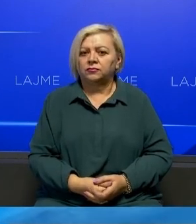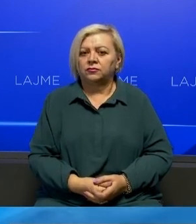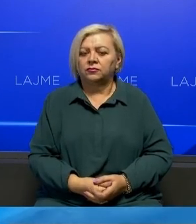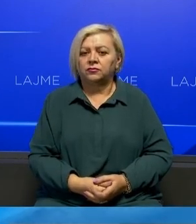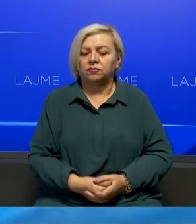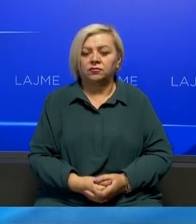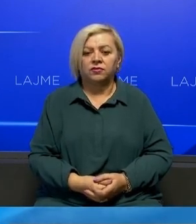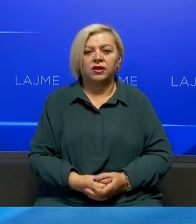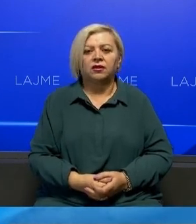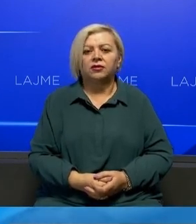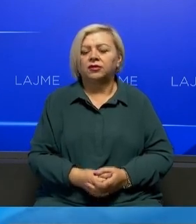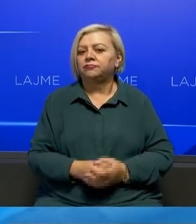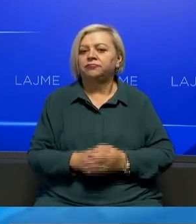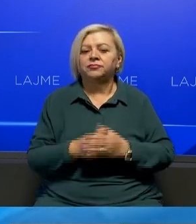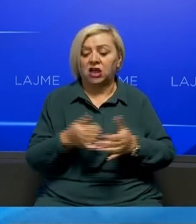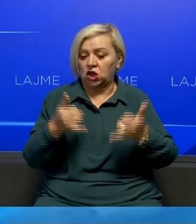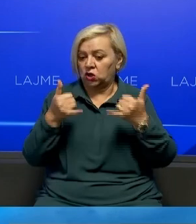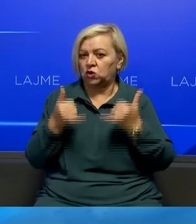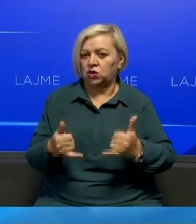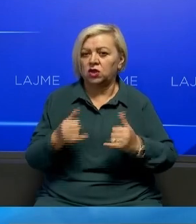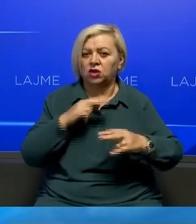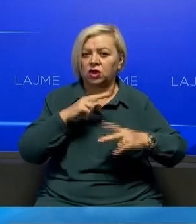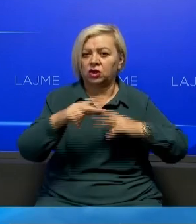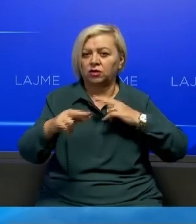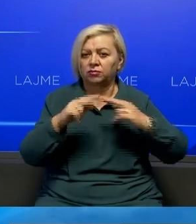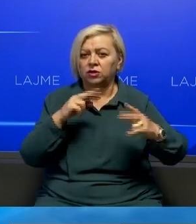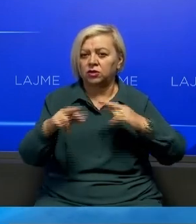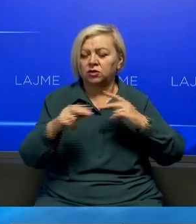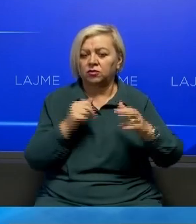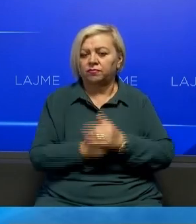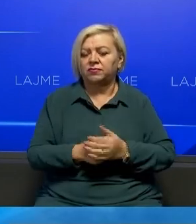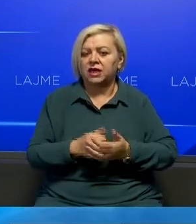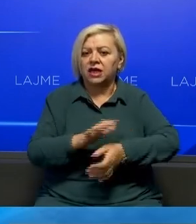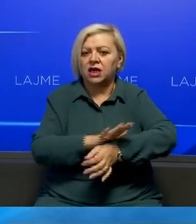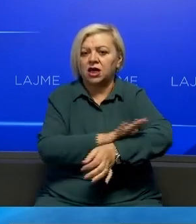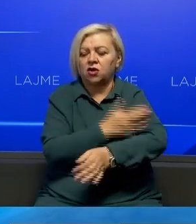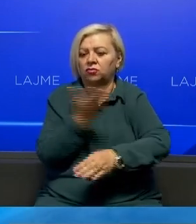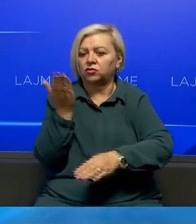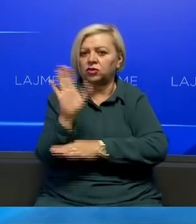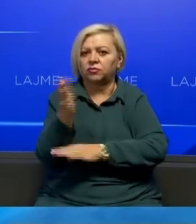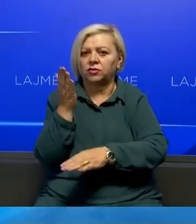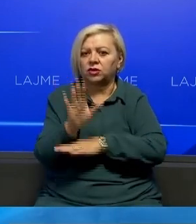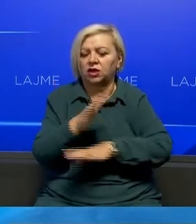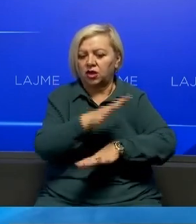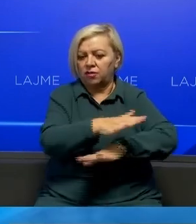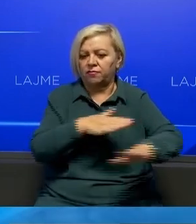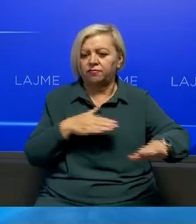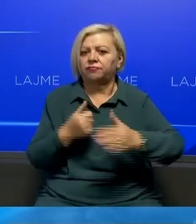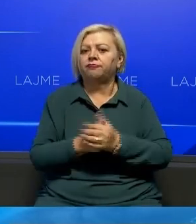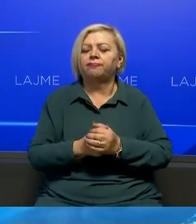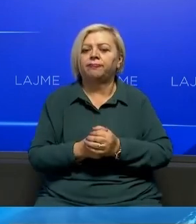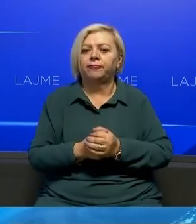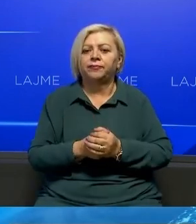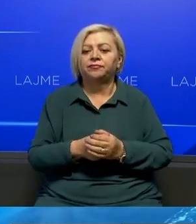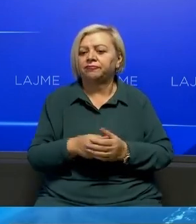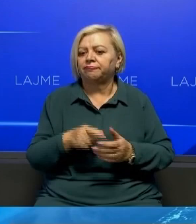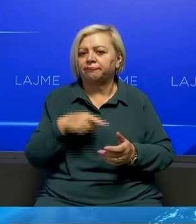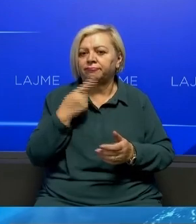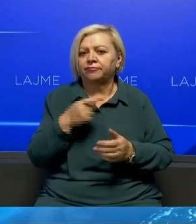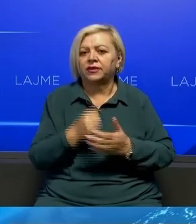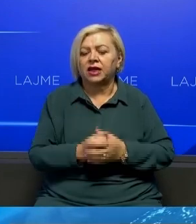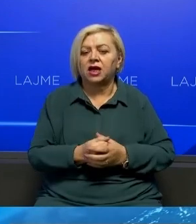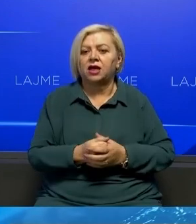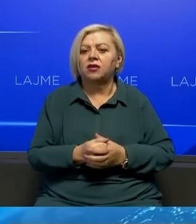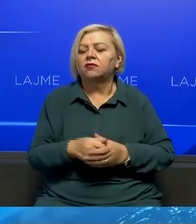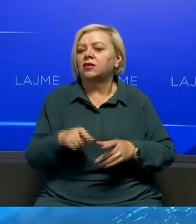Nërgur lidur me masën e sot me të reciprocitetit, kanë reaguar deputetet opozitarë në seansën plenare të cilet aksionin